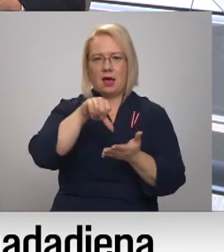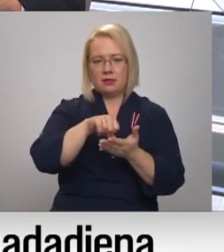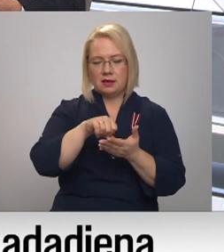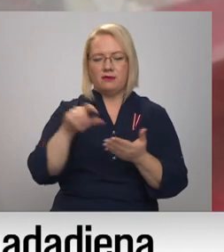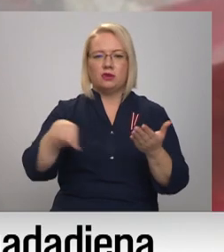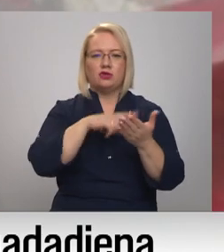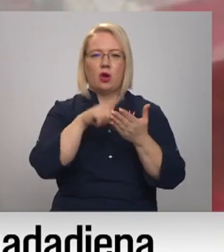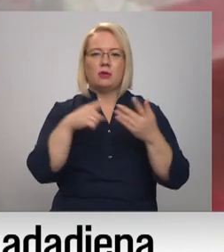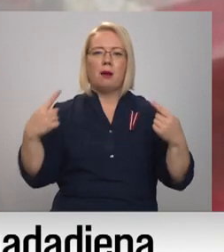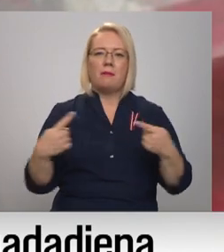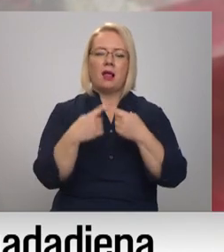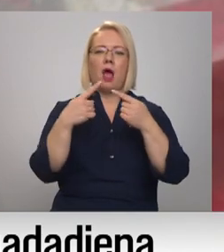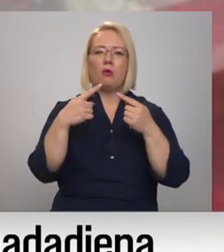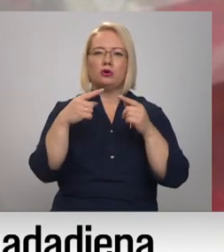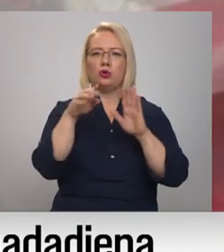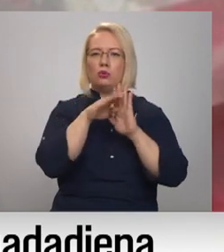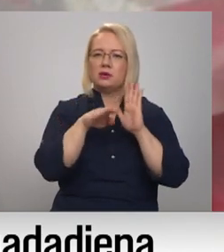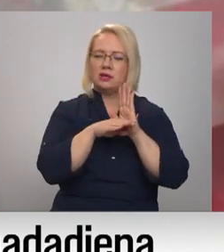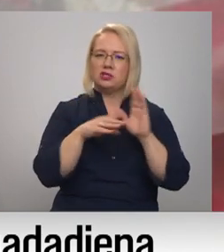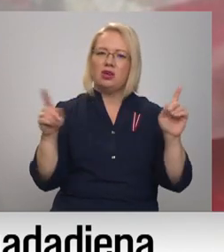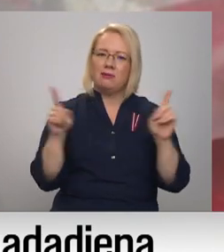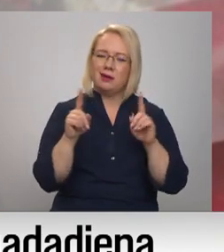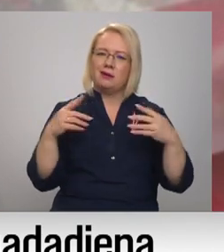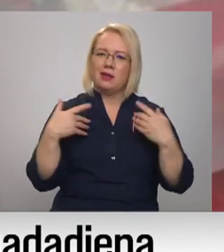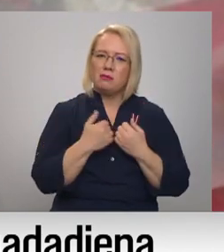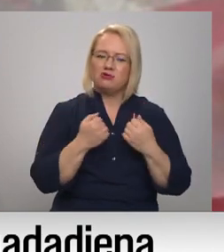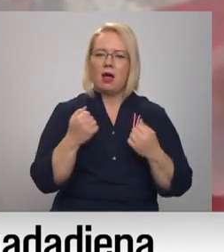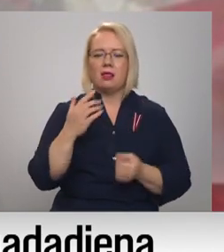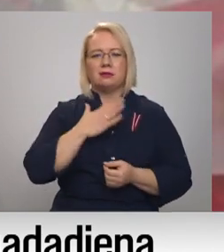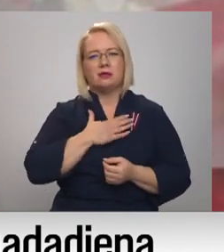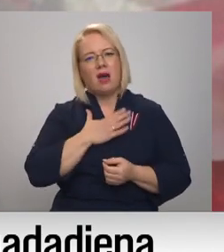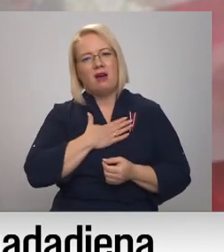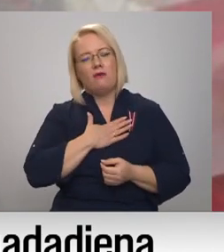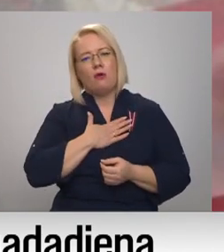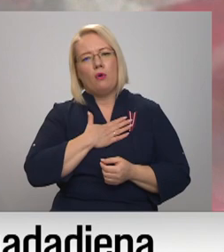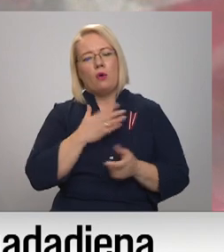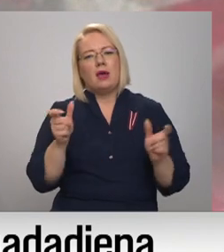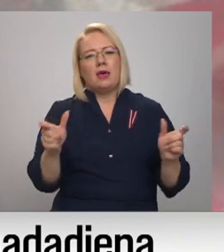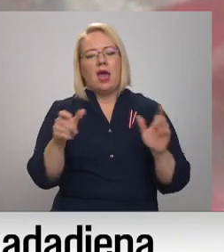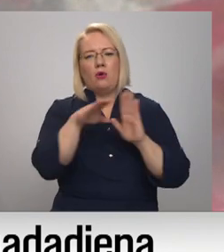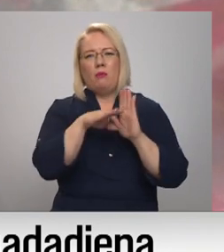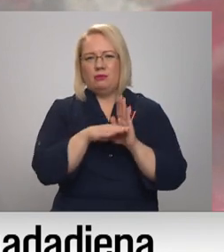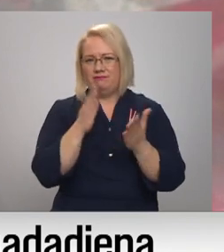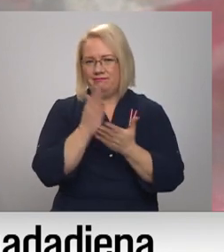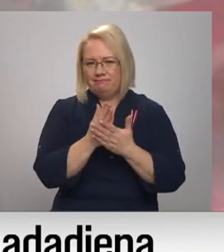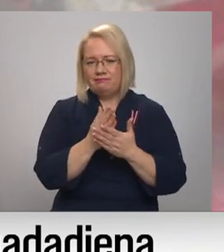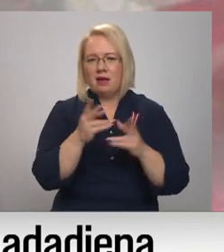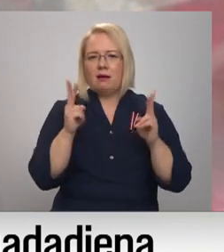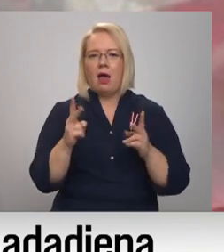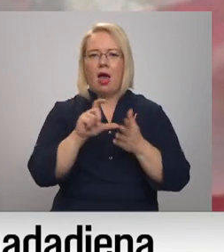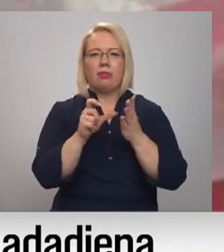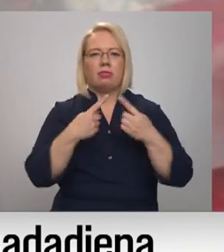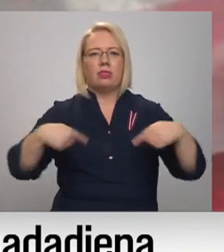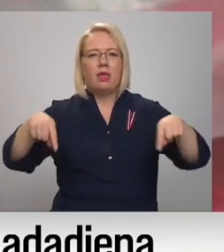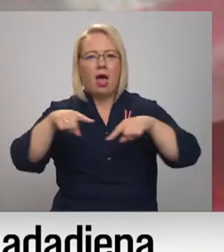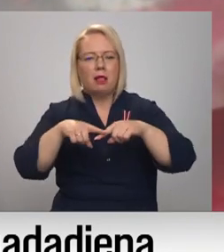Pielāgošanas nosacījumi, diemžēl, ir savu ierobežojumu daļu uzlikuši. Kā ir ar telpām?